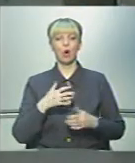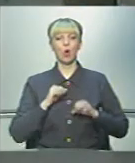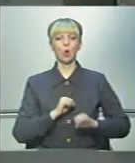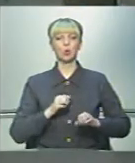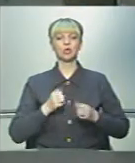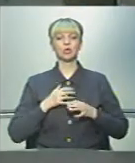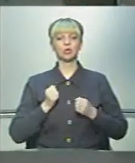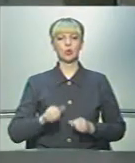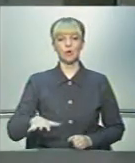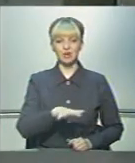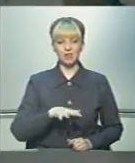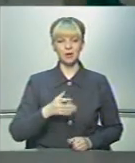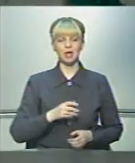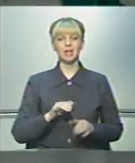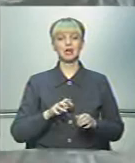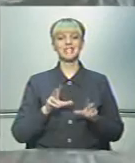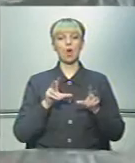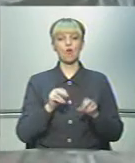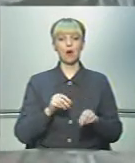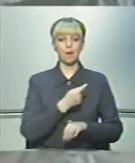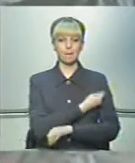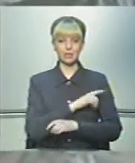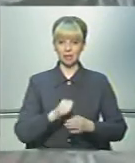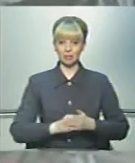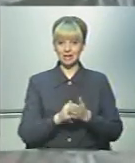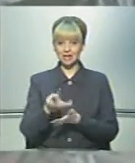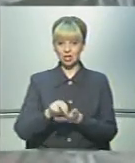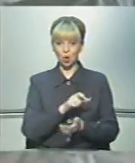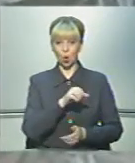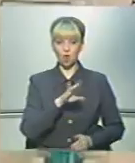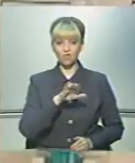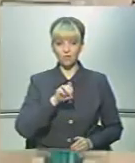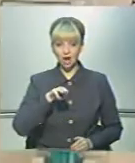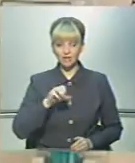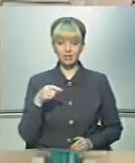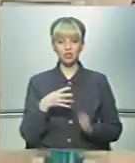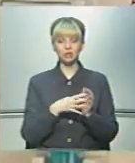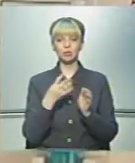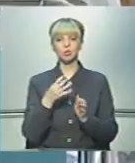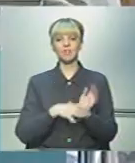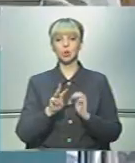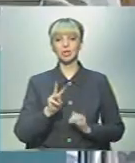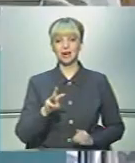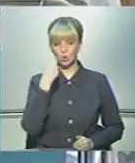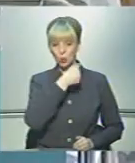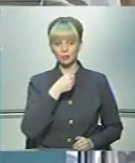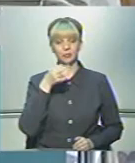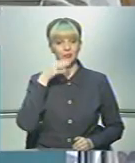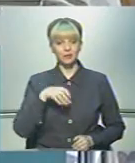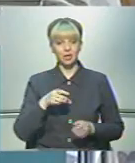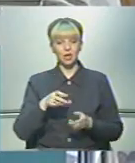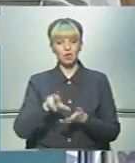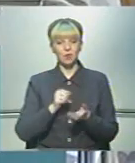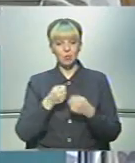країнах Європи є обов'язкова страхова медицина. Такий принцип наслідує і Хорватія з 1993 року. Досвід цієї